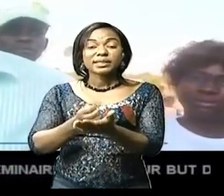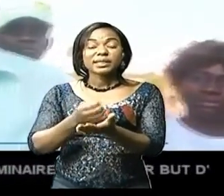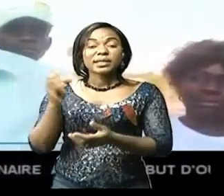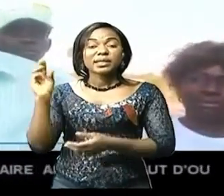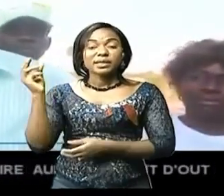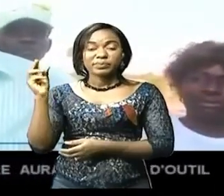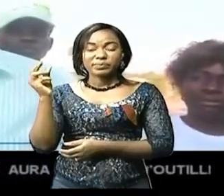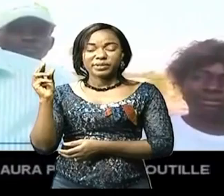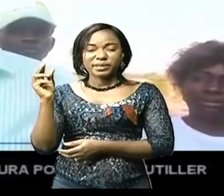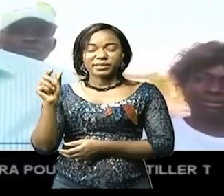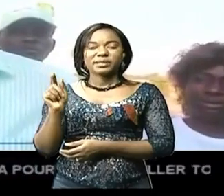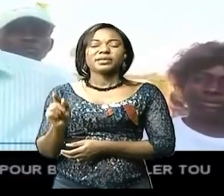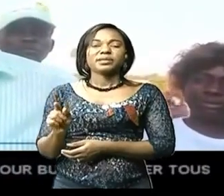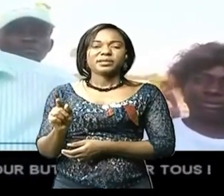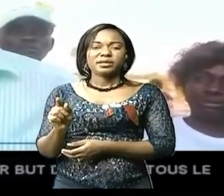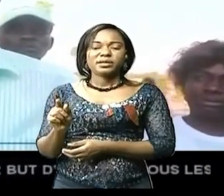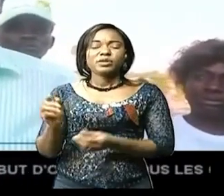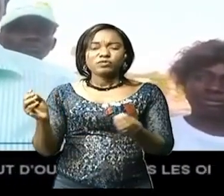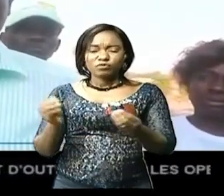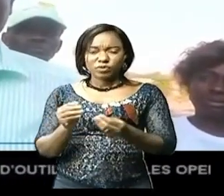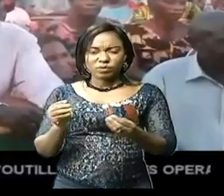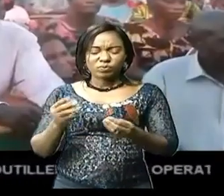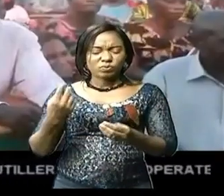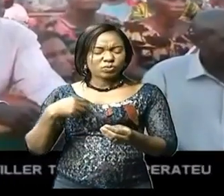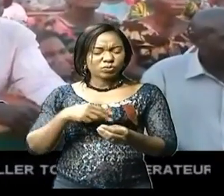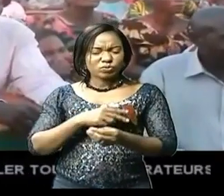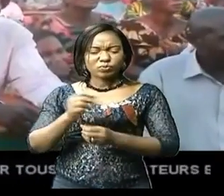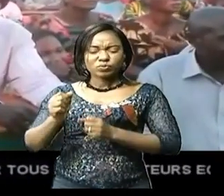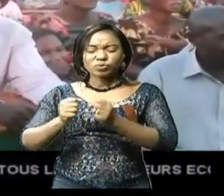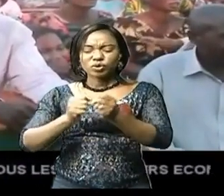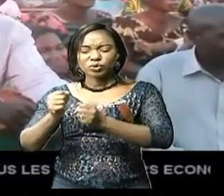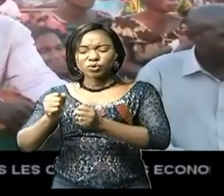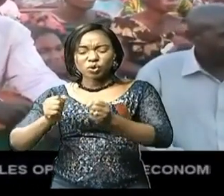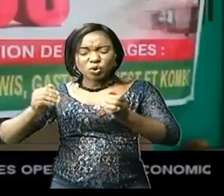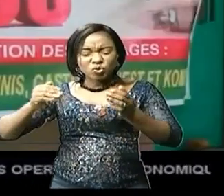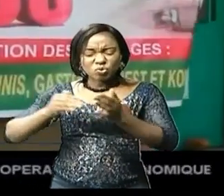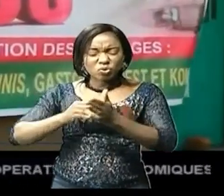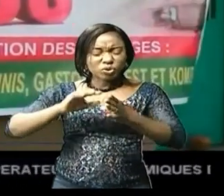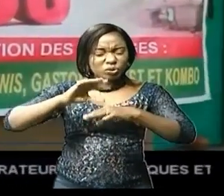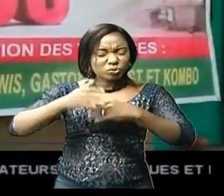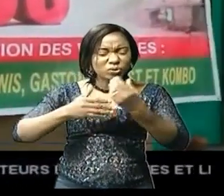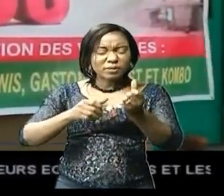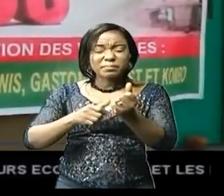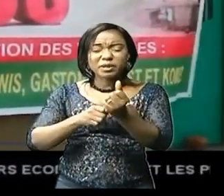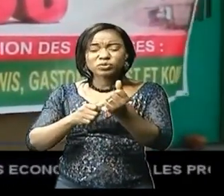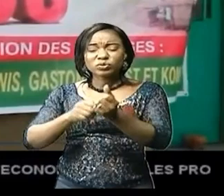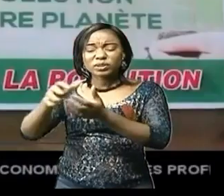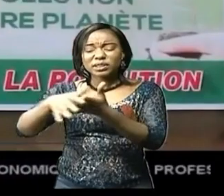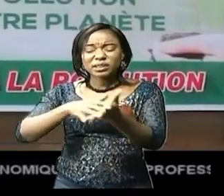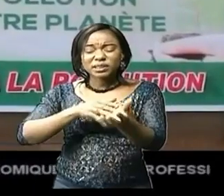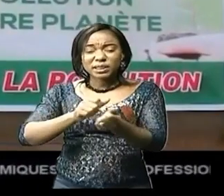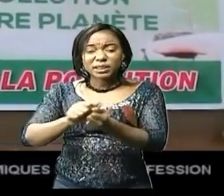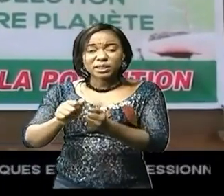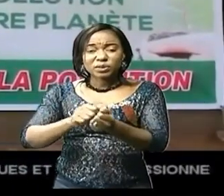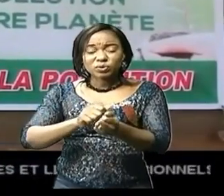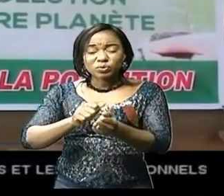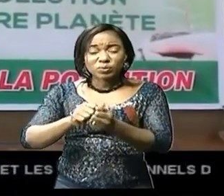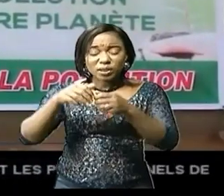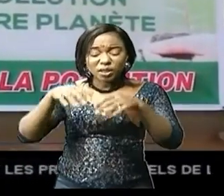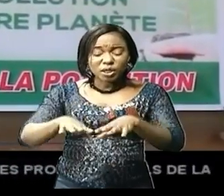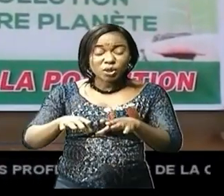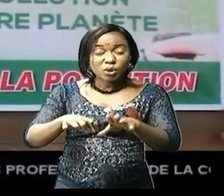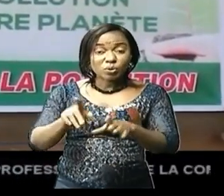combat tout genre de pollution. Dans la foulée, l'on pouvait apercevoir des calicots dont sur la plupart